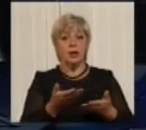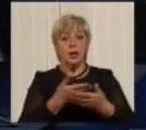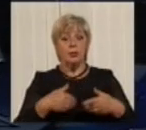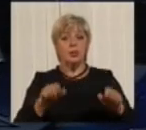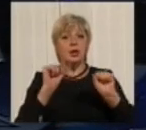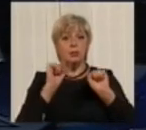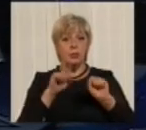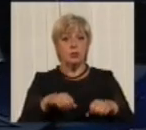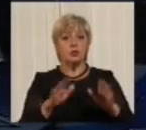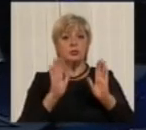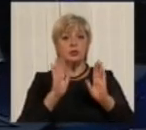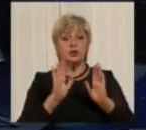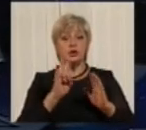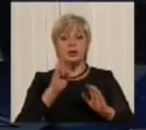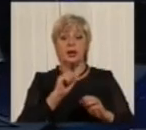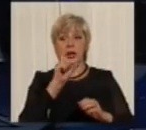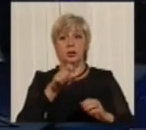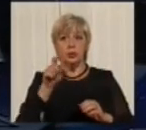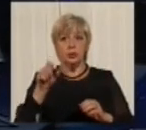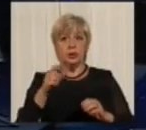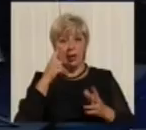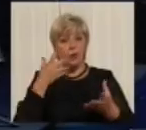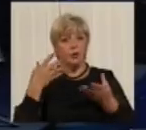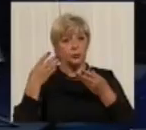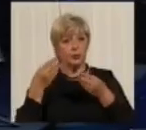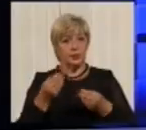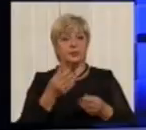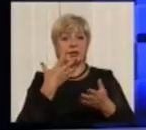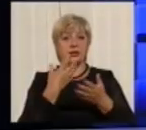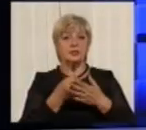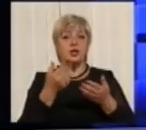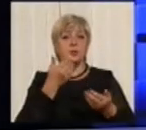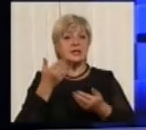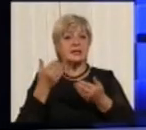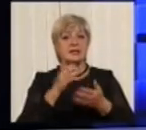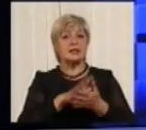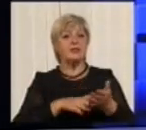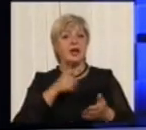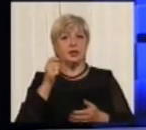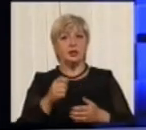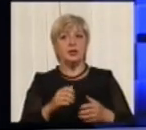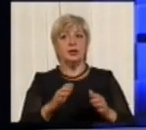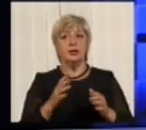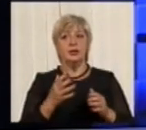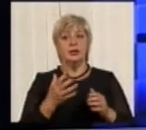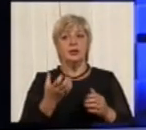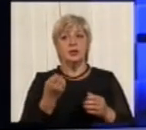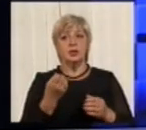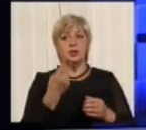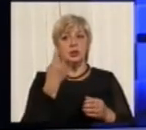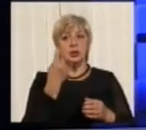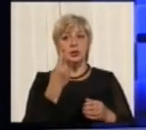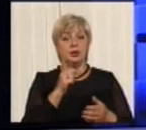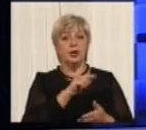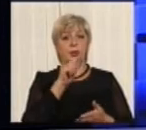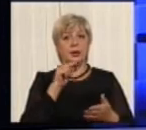людей, які це роблять… Вплинути своїми зверненнями також. Просто ще був одне питання, зірвався